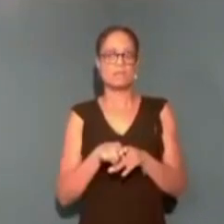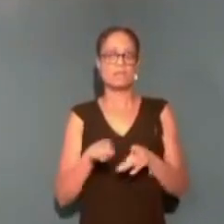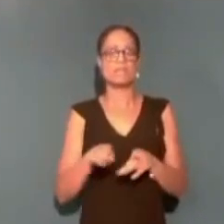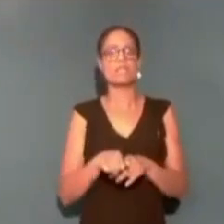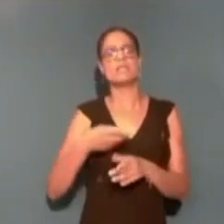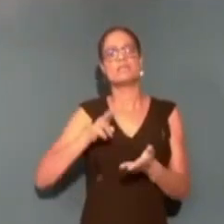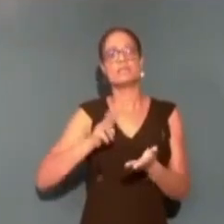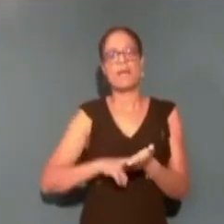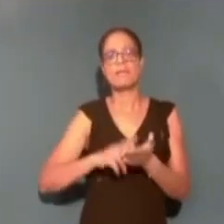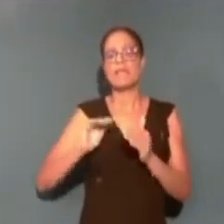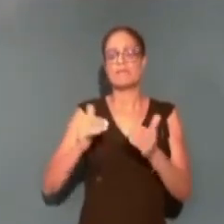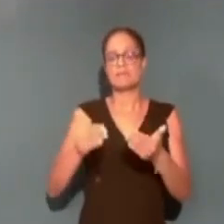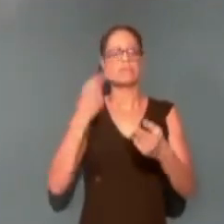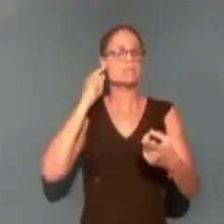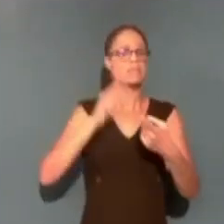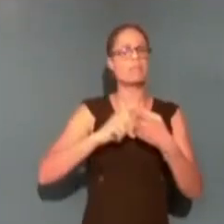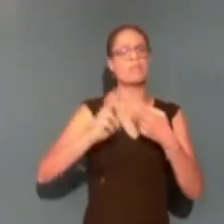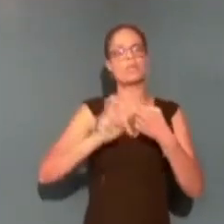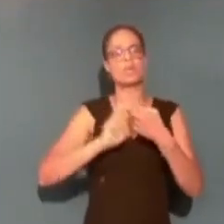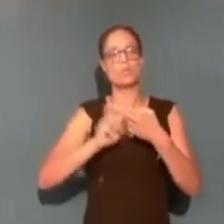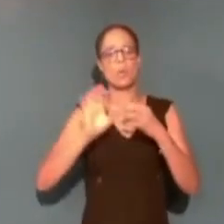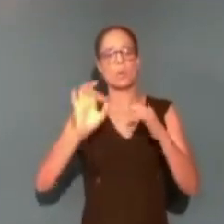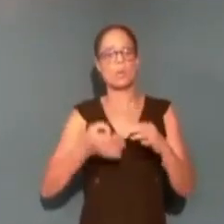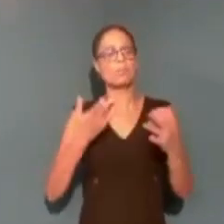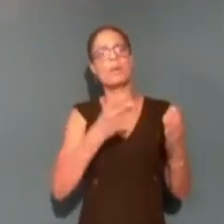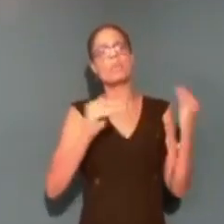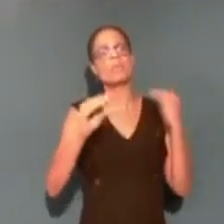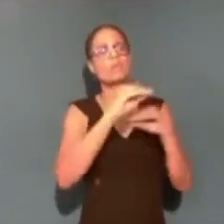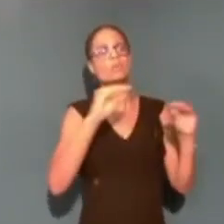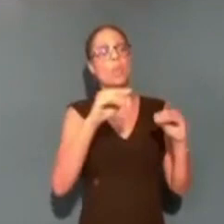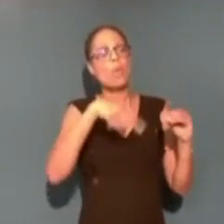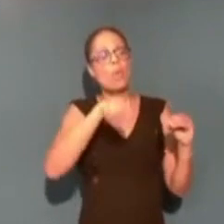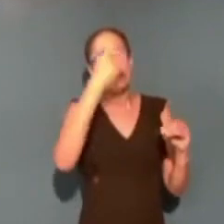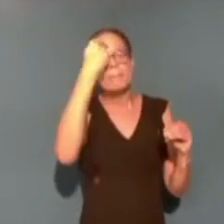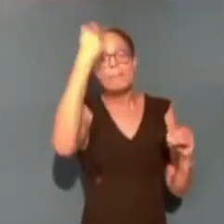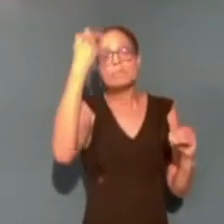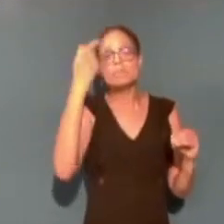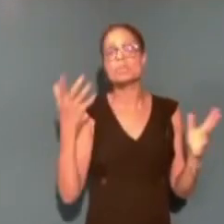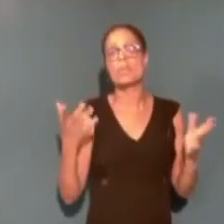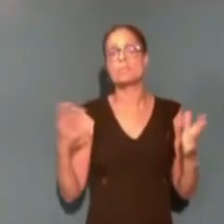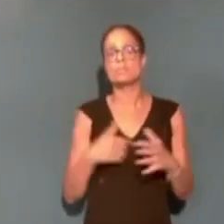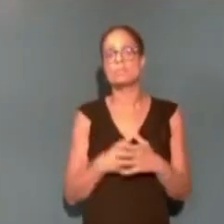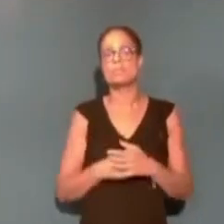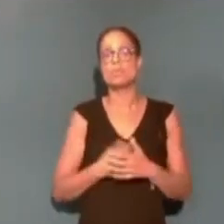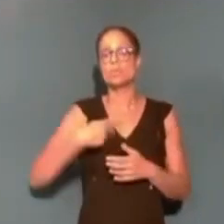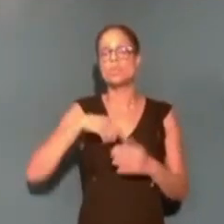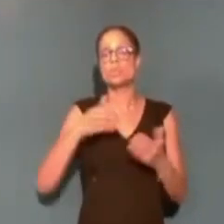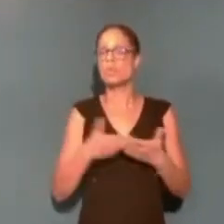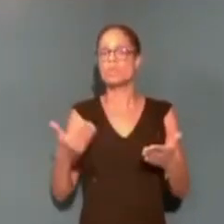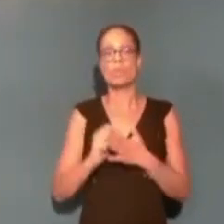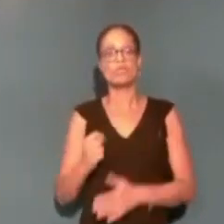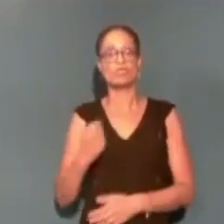des avancées dans le transport. Mais il faut savoir, l'opinion publique continue à considérer que nous sommes en situation d'échec.